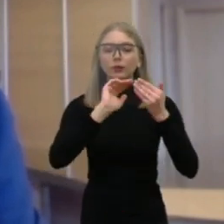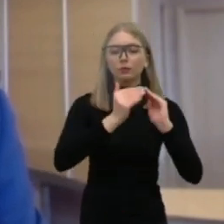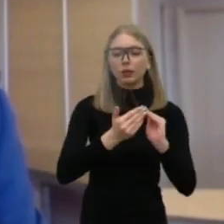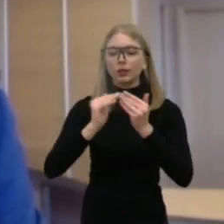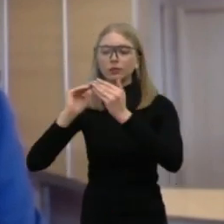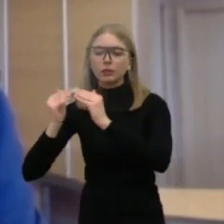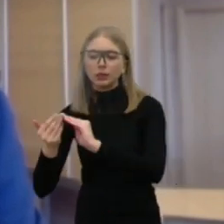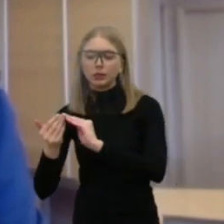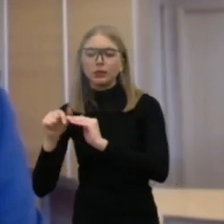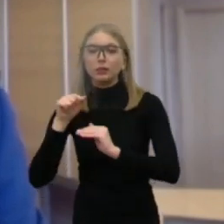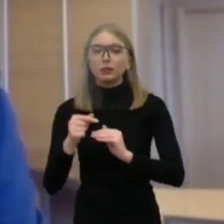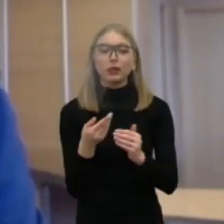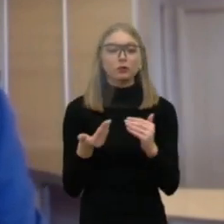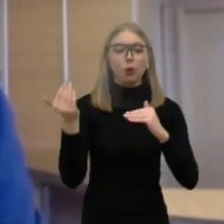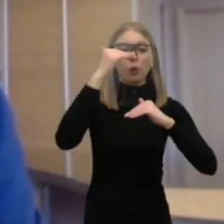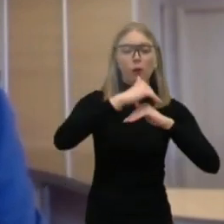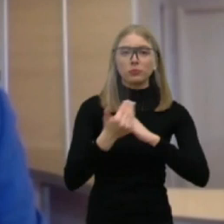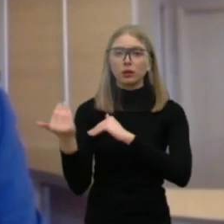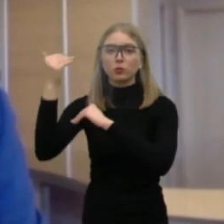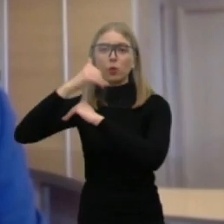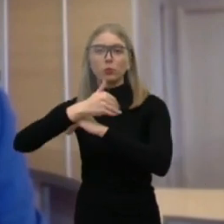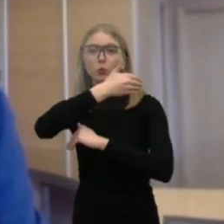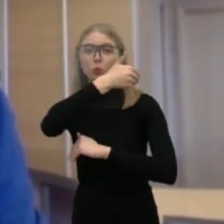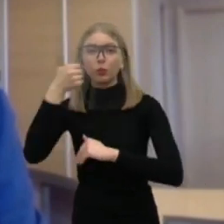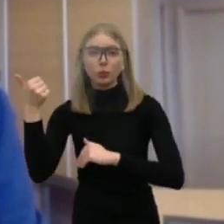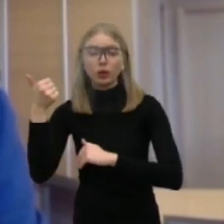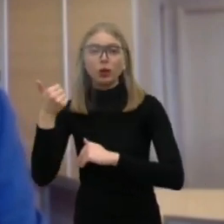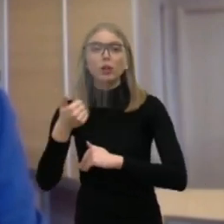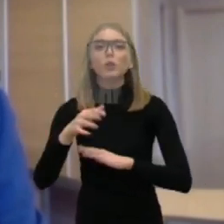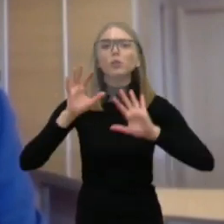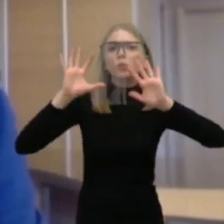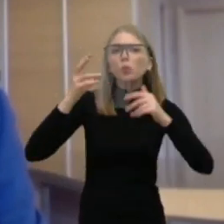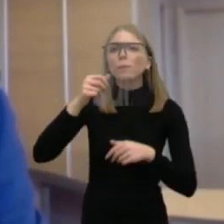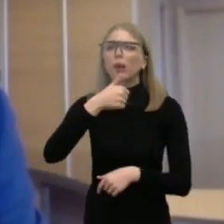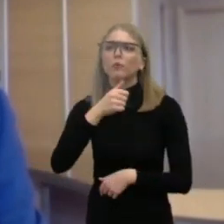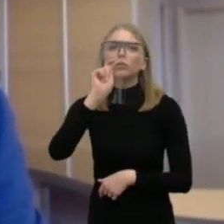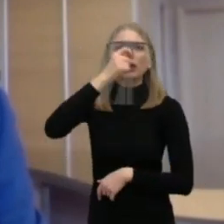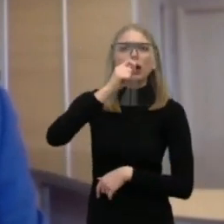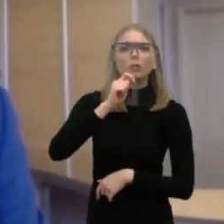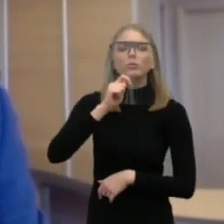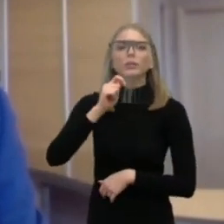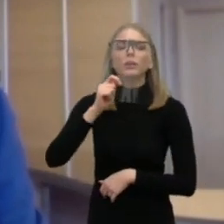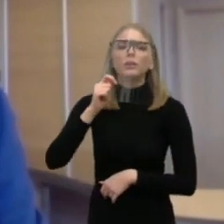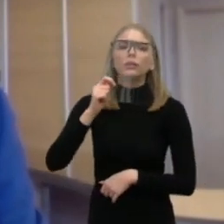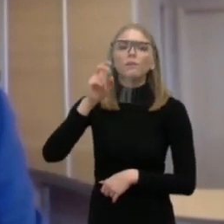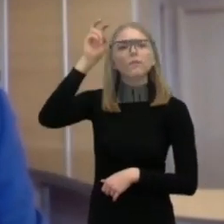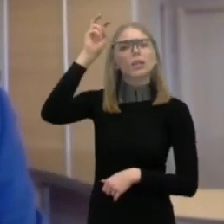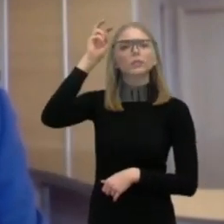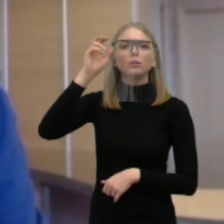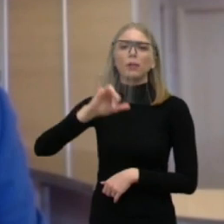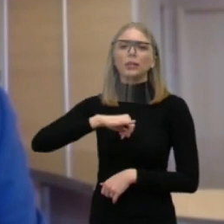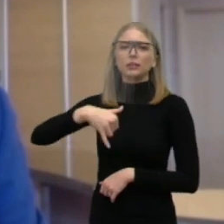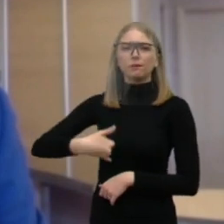nefinansuojami šitokie dalykai. Ir nuvažiavus visi valstybės svečiai atvyksta į trakus ir matom senasias karaijimų